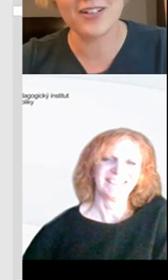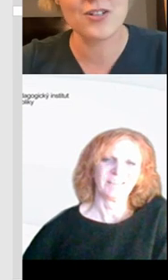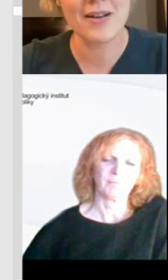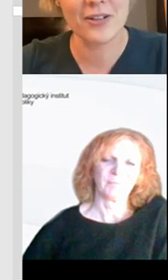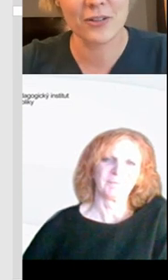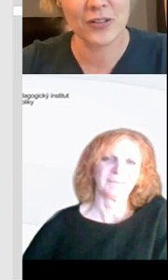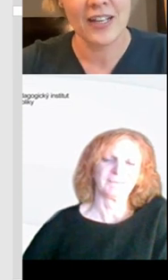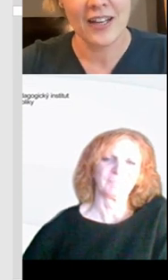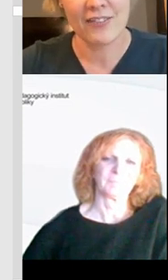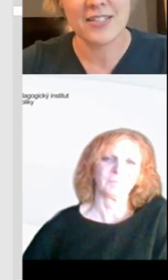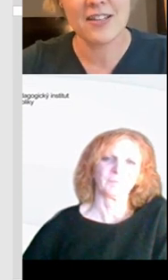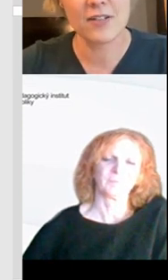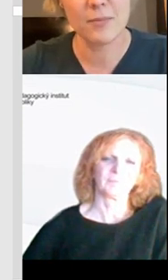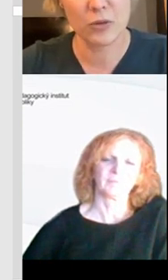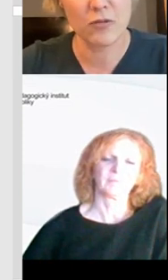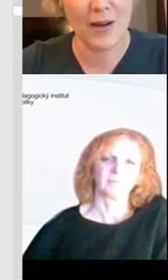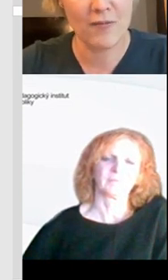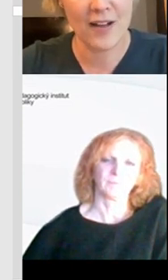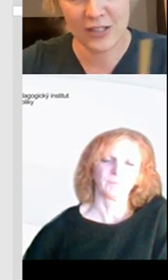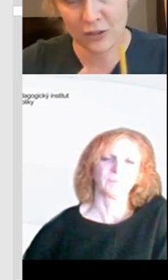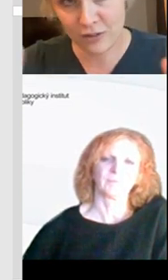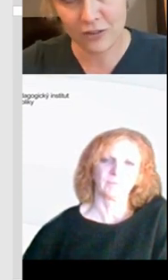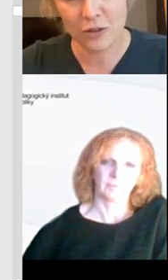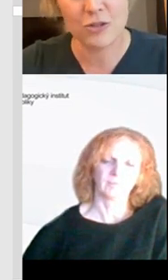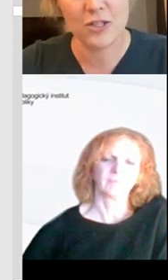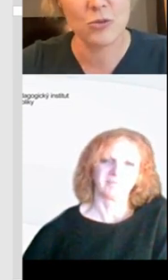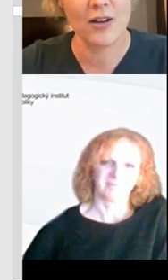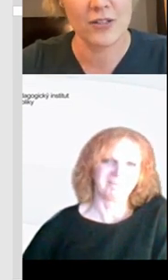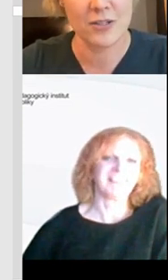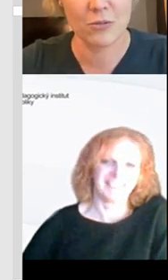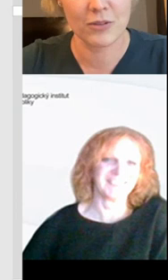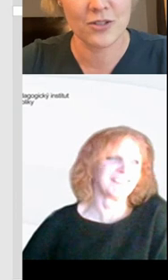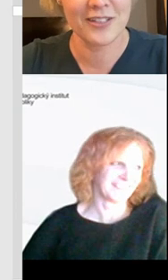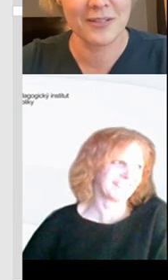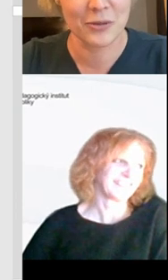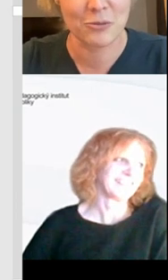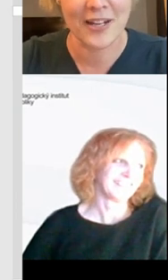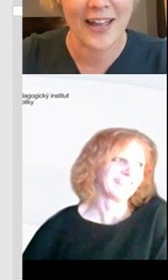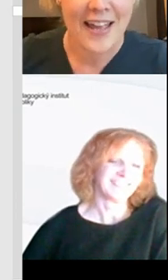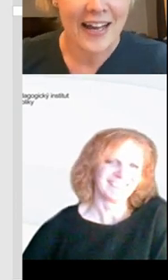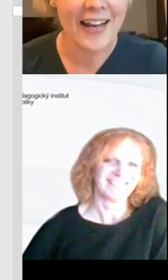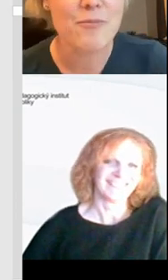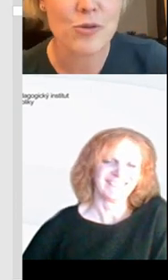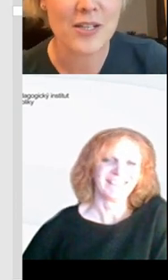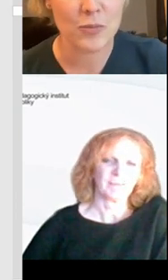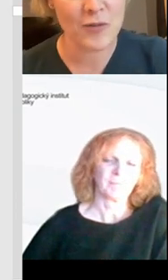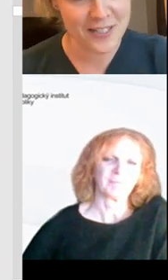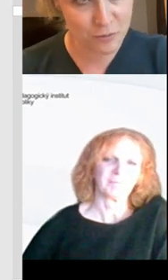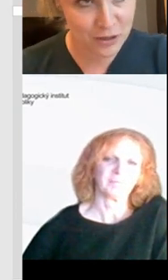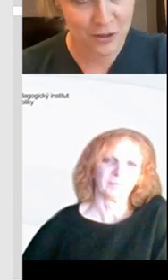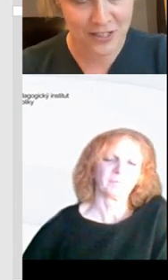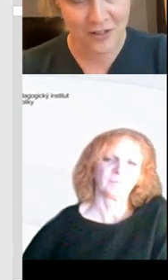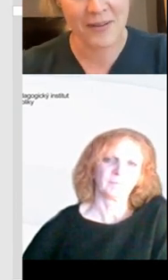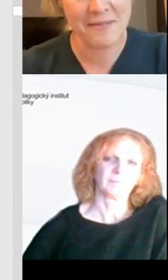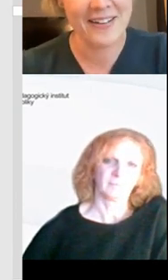screen obrazovky, když to mají hotový a vlastně potom v malování to oříznu a vytisknu, takže jim to zůstane, ale nemůžou se k